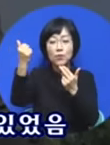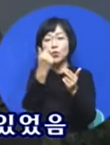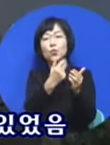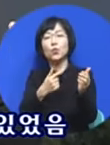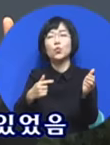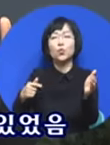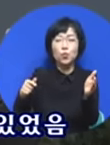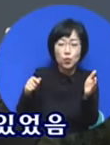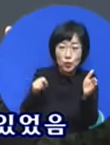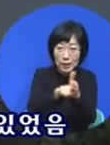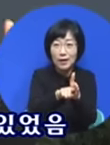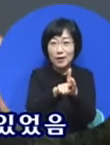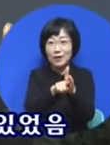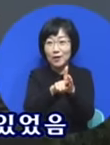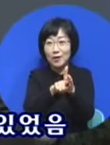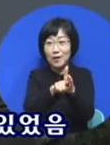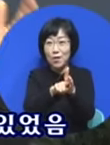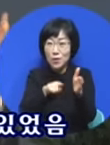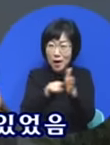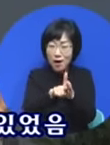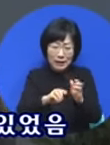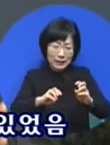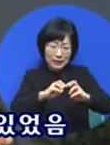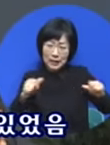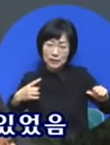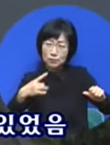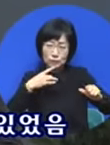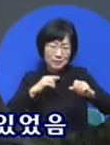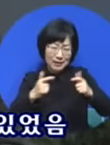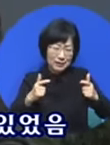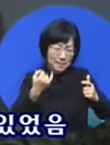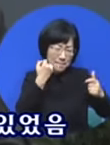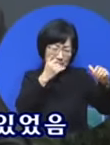저 땅 저 바다에까지 축복하셨다.